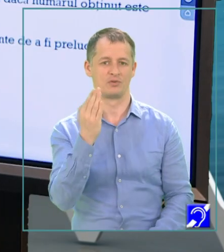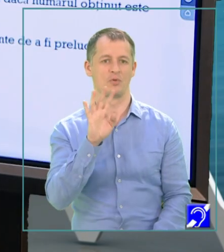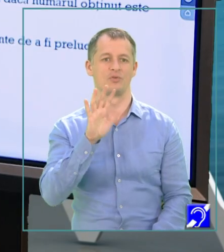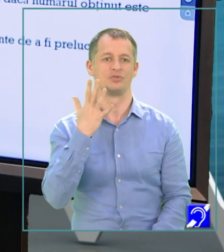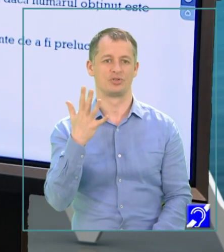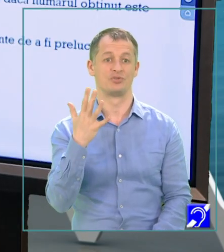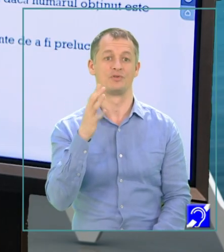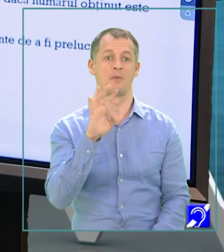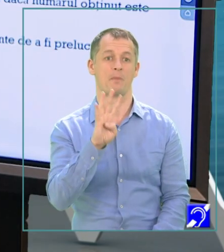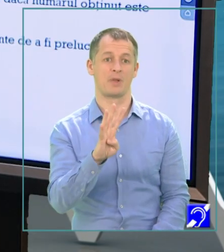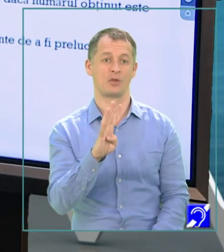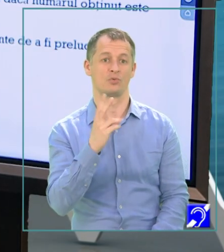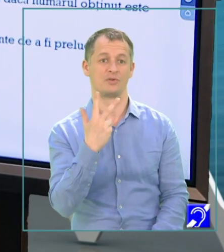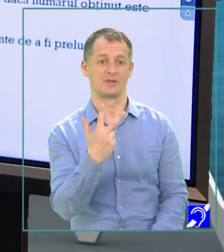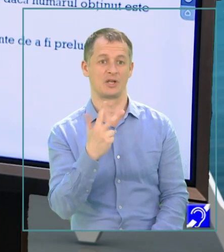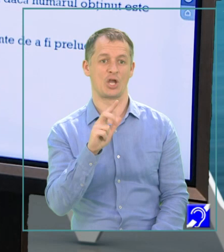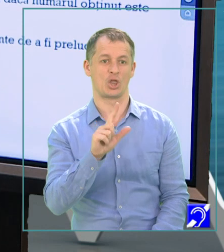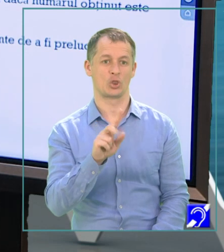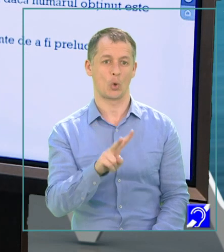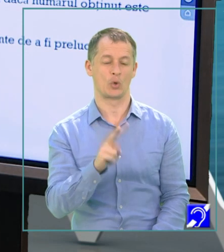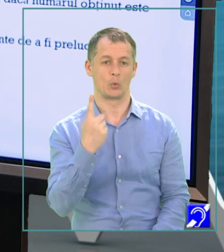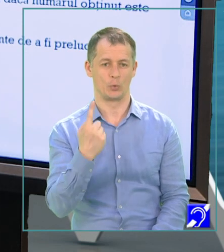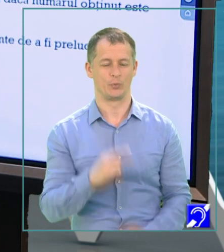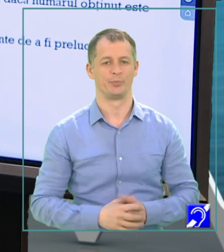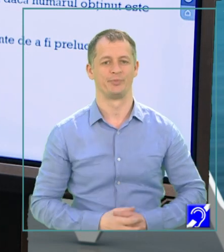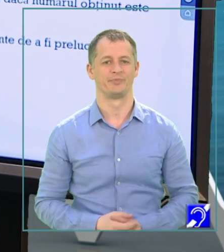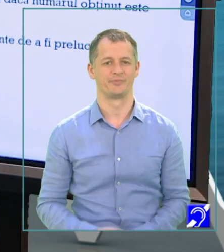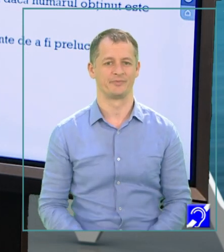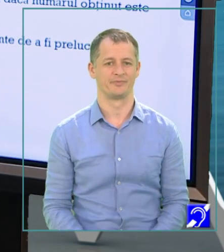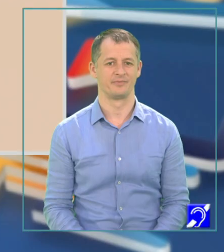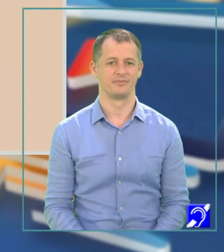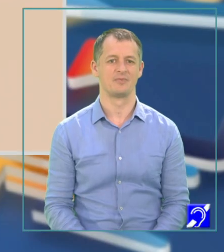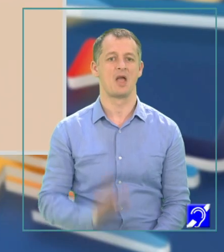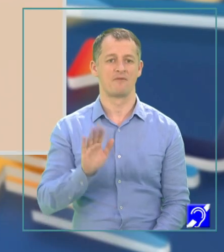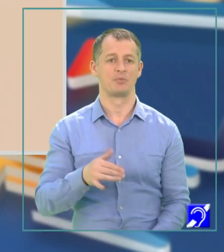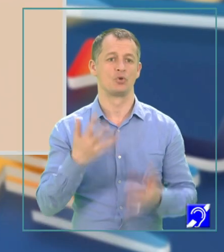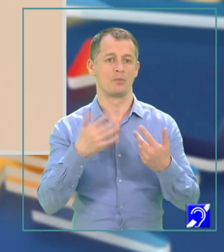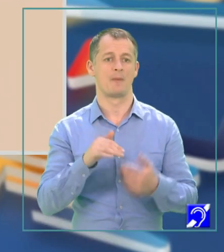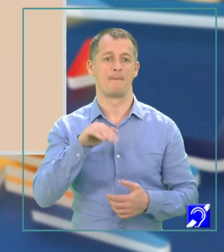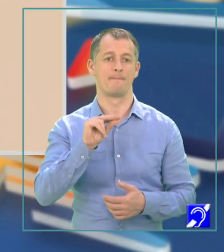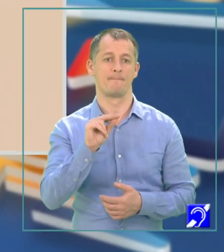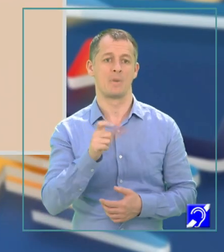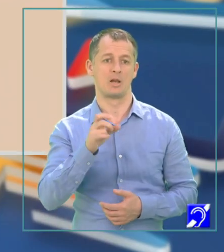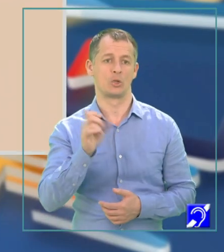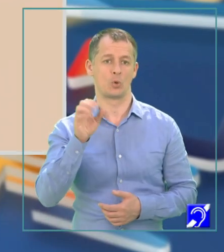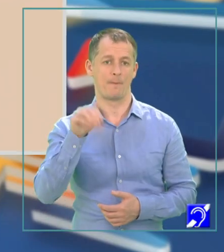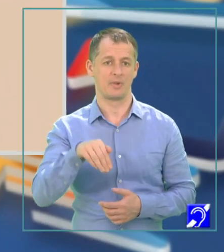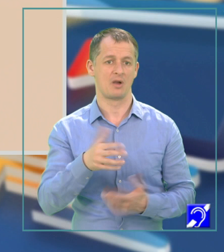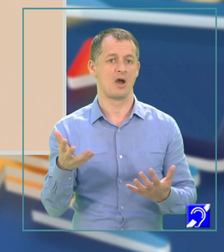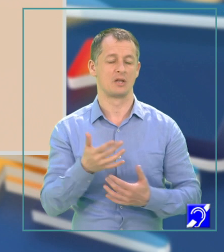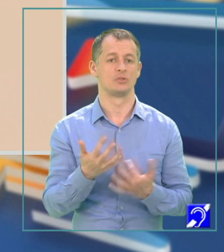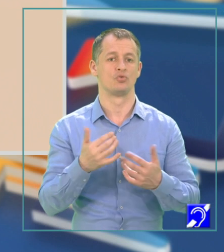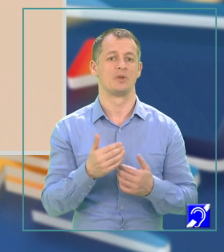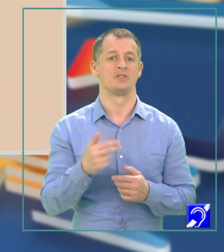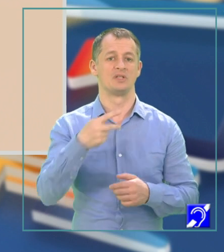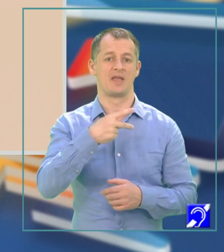Aplicația ale algoritmului pentru oglinditul unui număr avem numerele palindrom, care sunt numerele egale